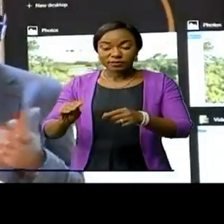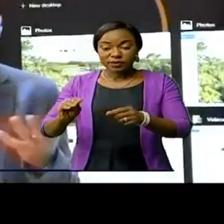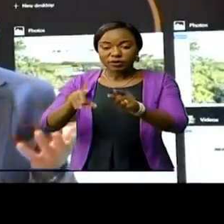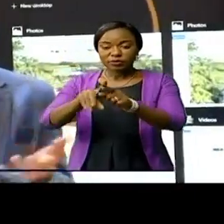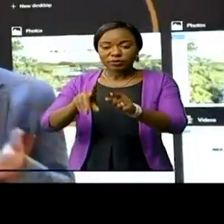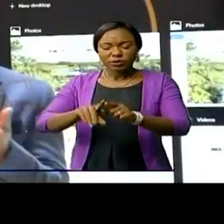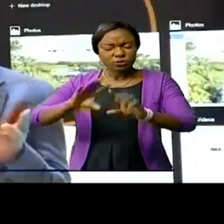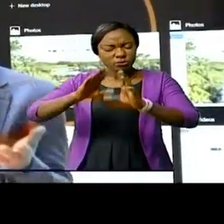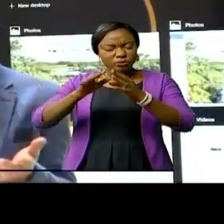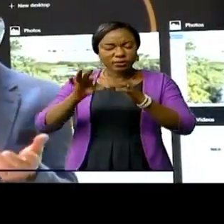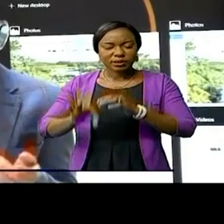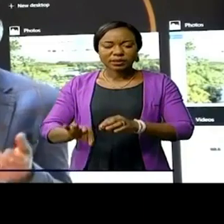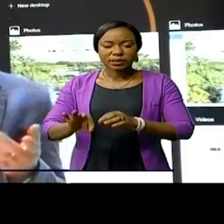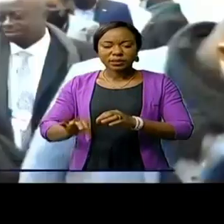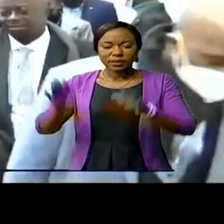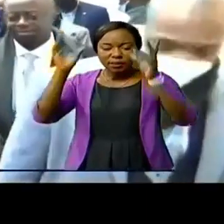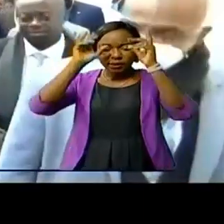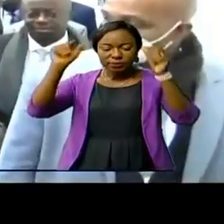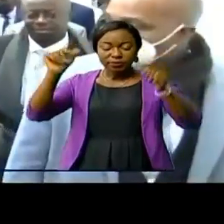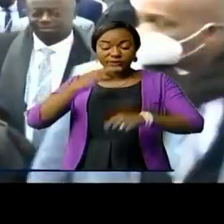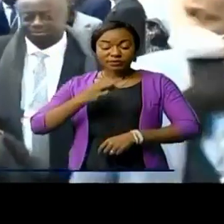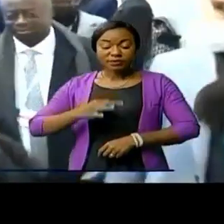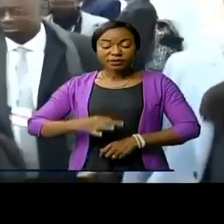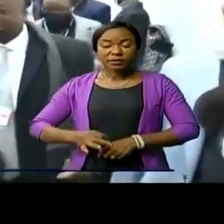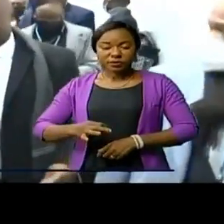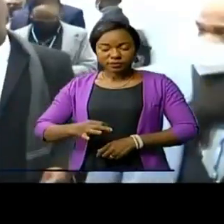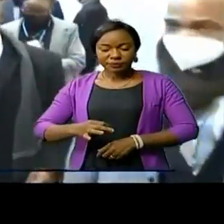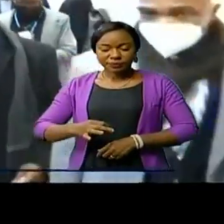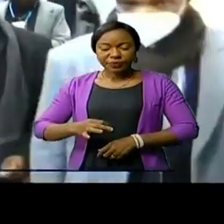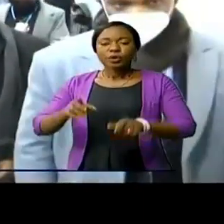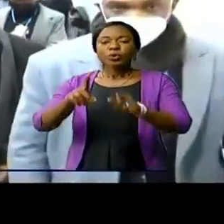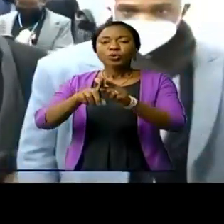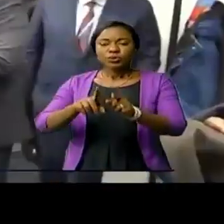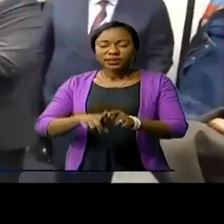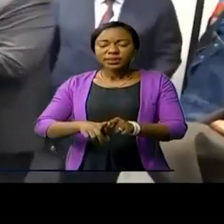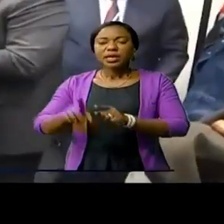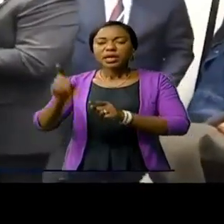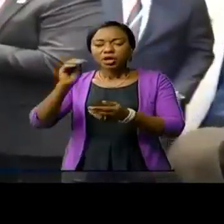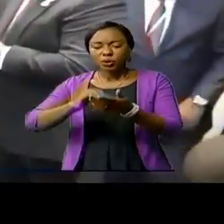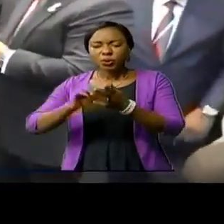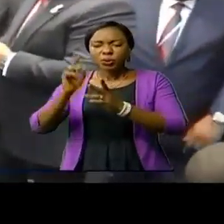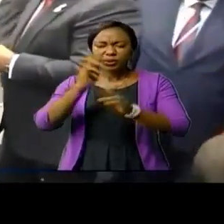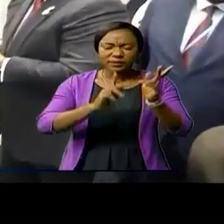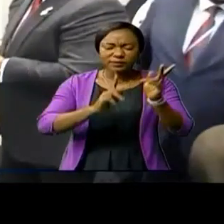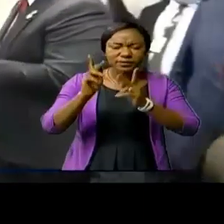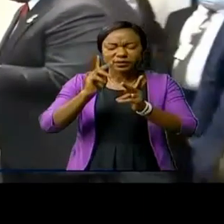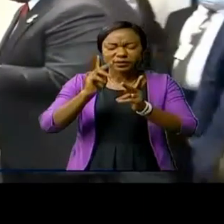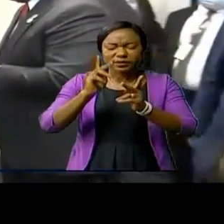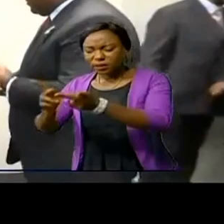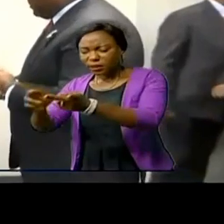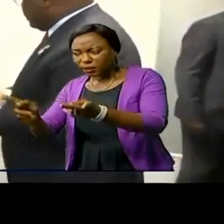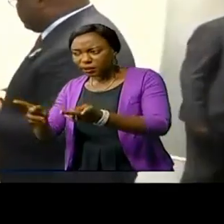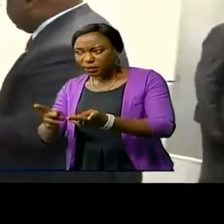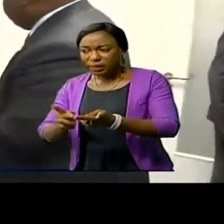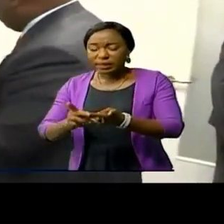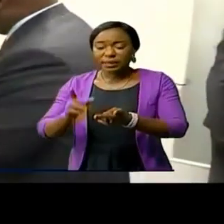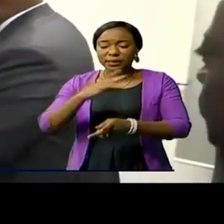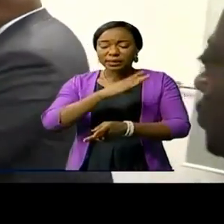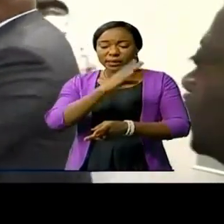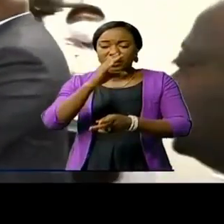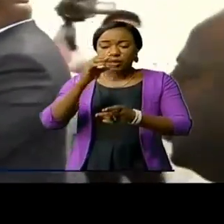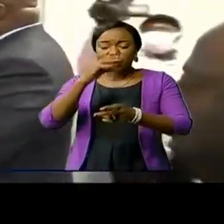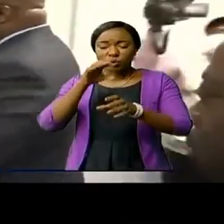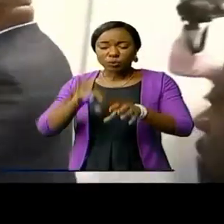planétaire. Le président de la République, Félix-Antoine Tshisekedi-Chulombo, a par ailleurs visité le stand de la République de Mathieu du Congo,